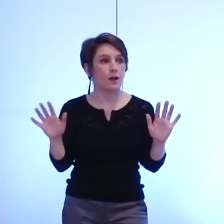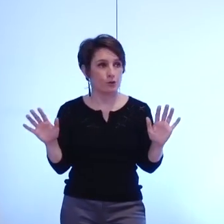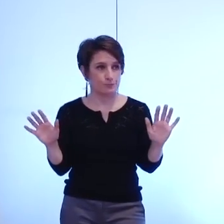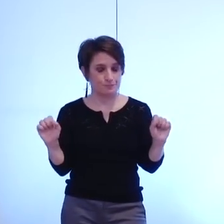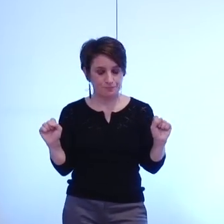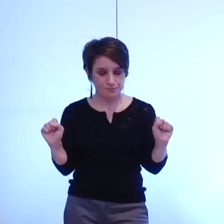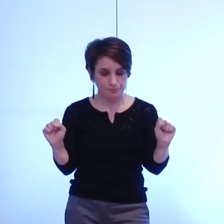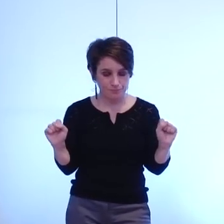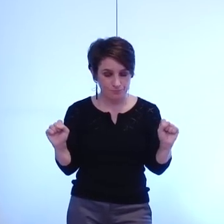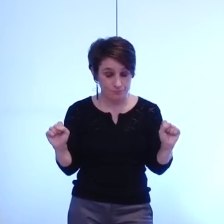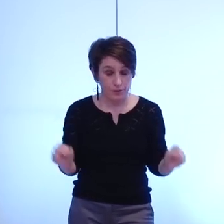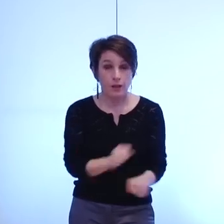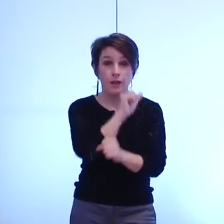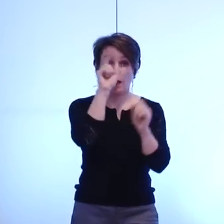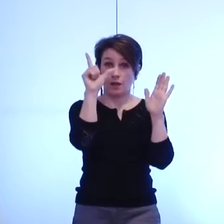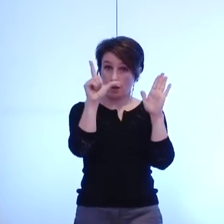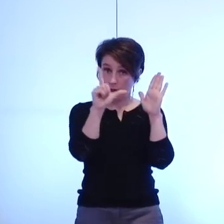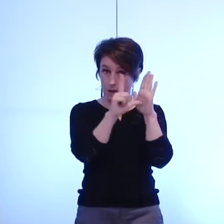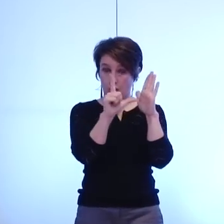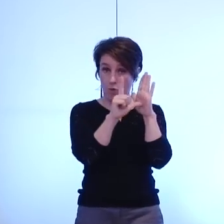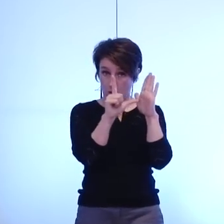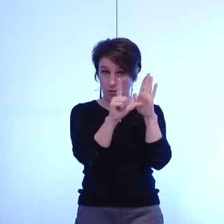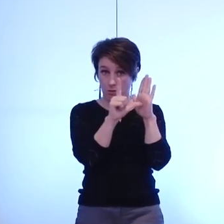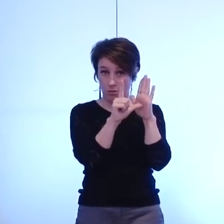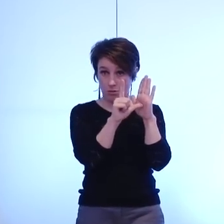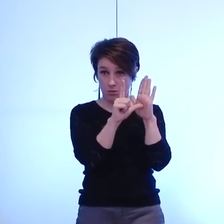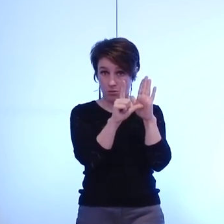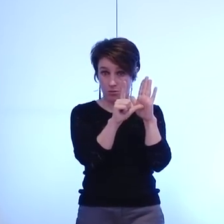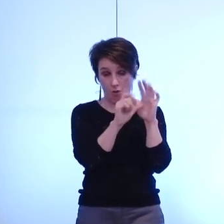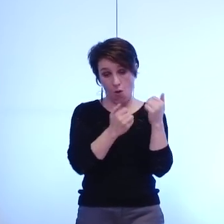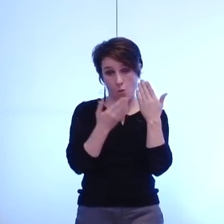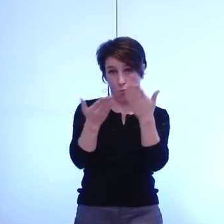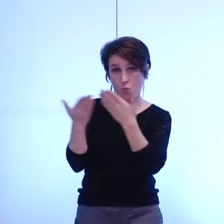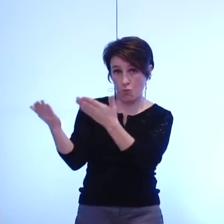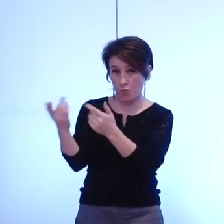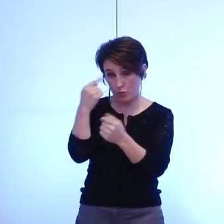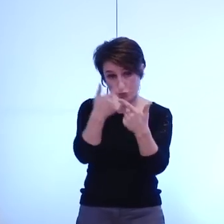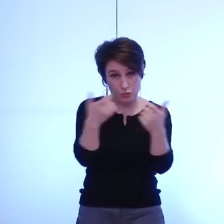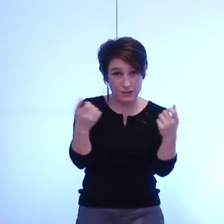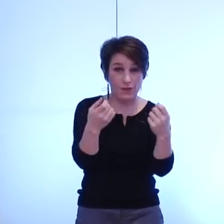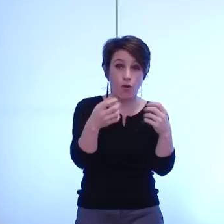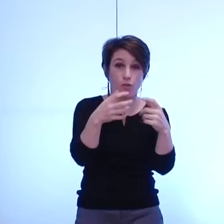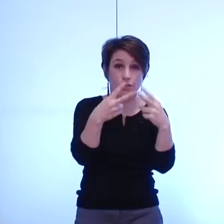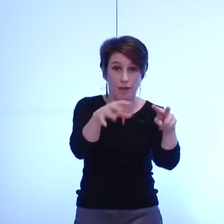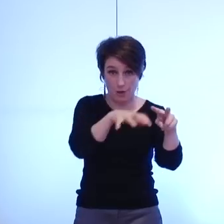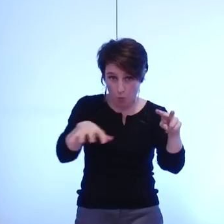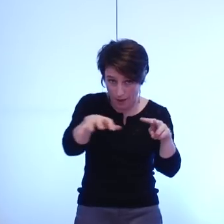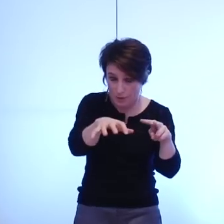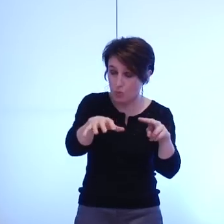a permis à de multiples agglomérations d'être organisé en fonction